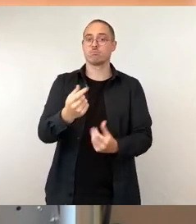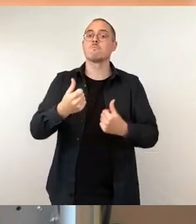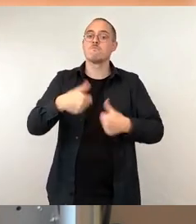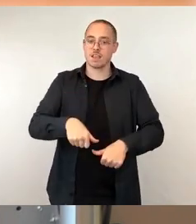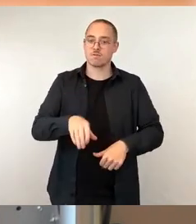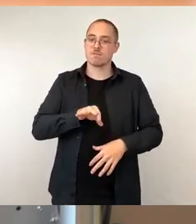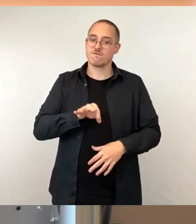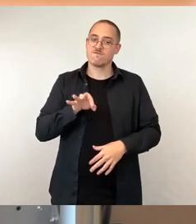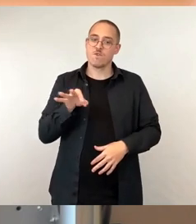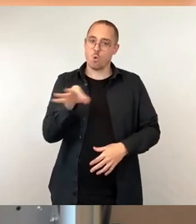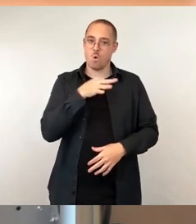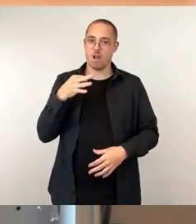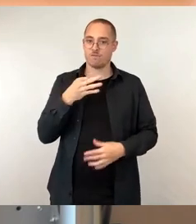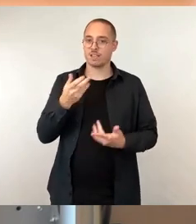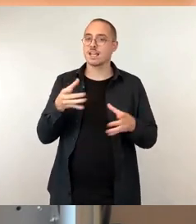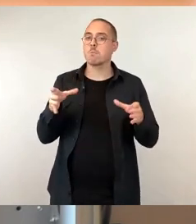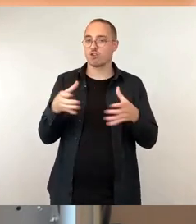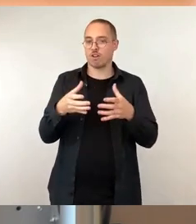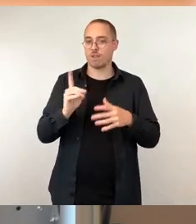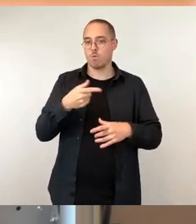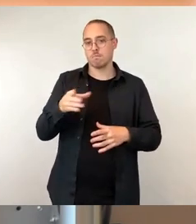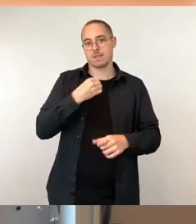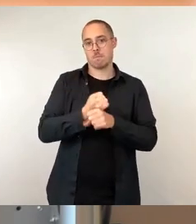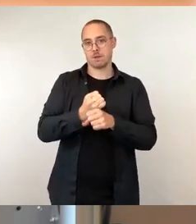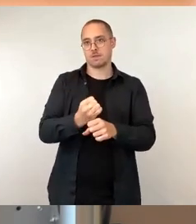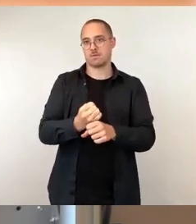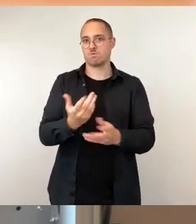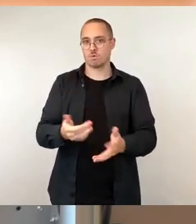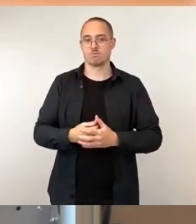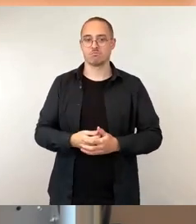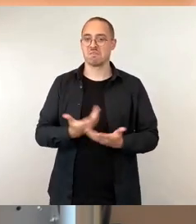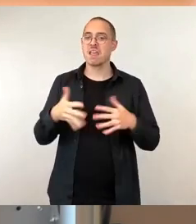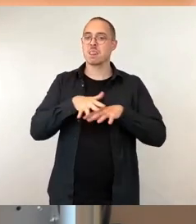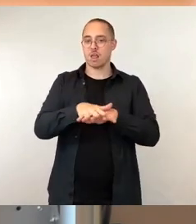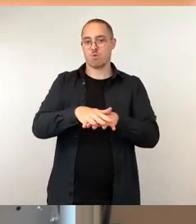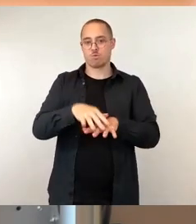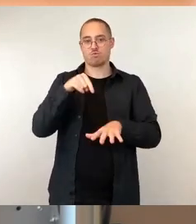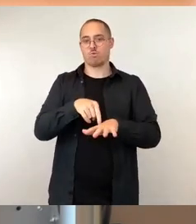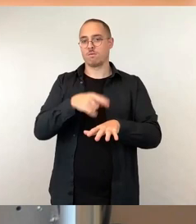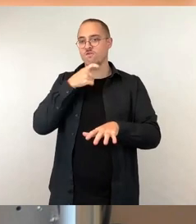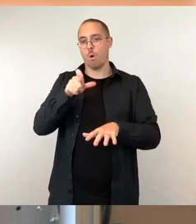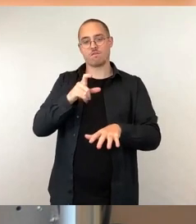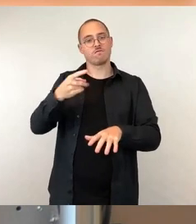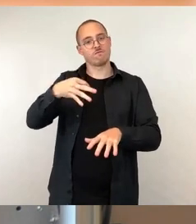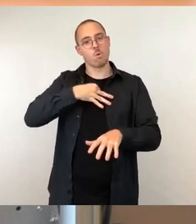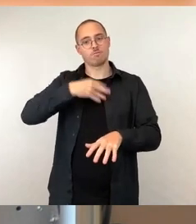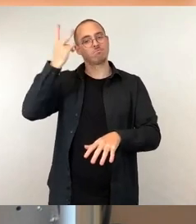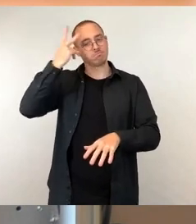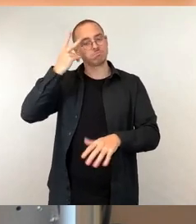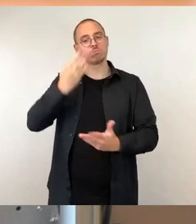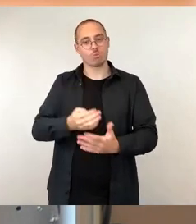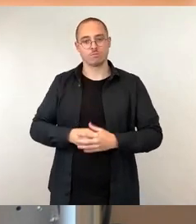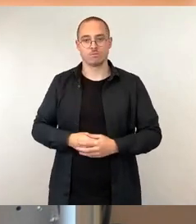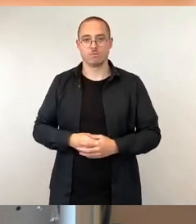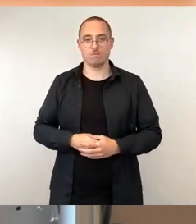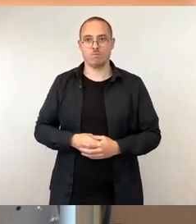nachkommt. Das ist das, was wir unter Integration verstehen und das ist das, was wir ernst nehmen. Zur aktuellen